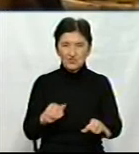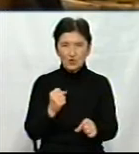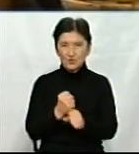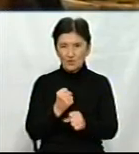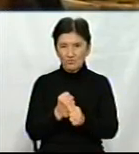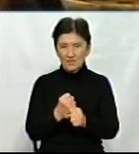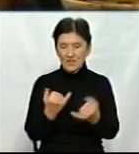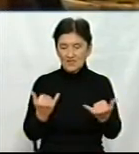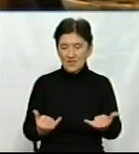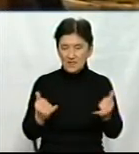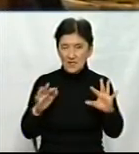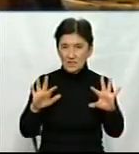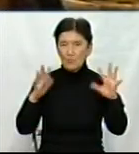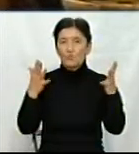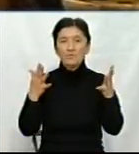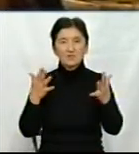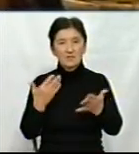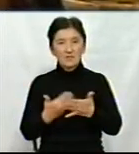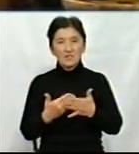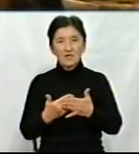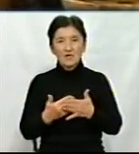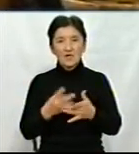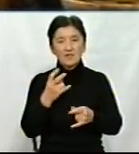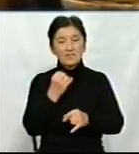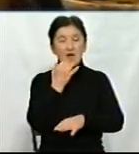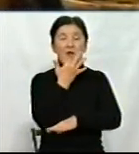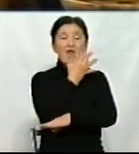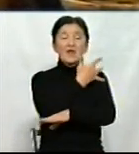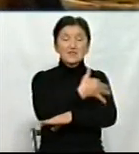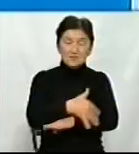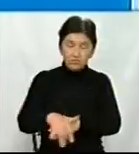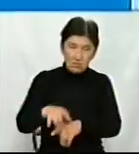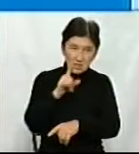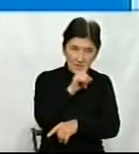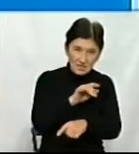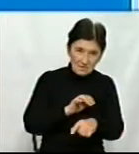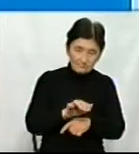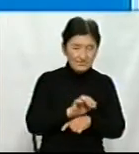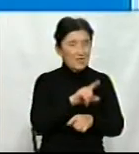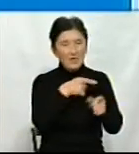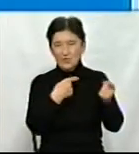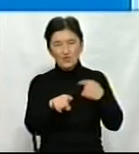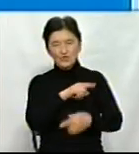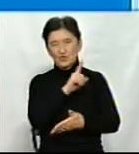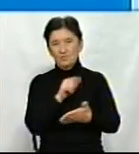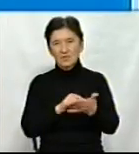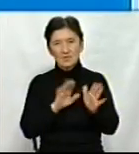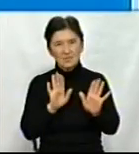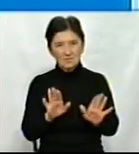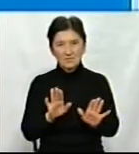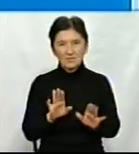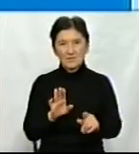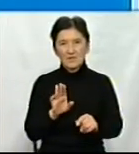даний момент. А, наприклад, вихід на експортний ринок – це інше питання. Це поки що для вас непідйомна,